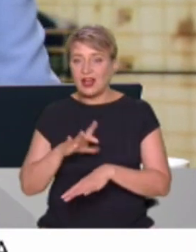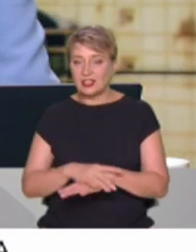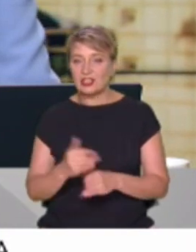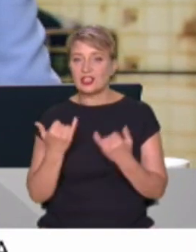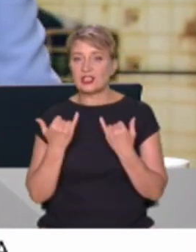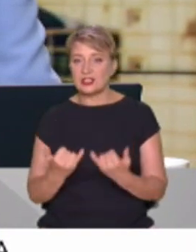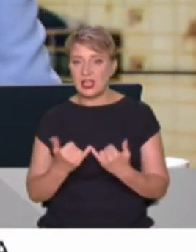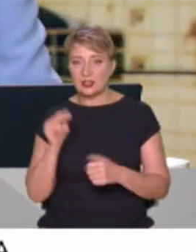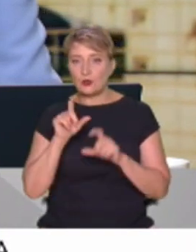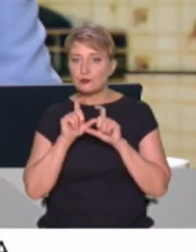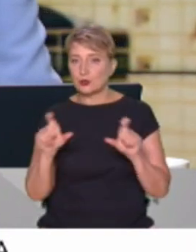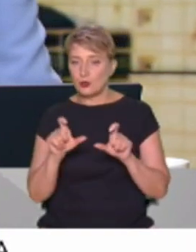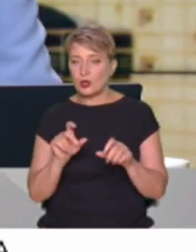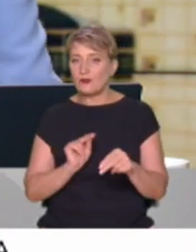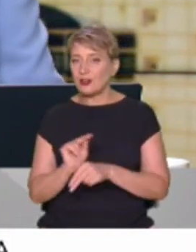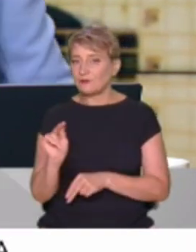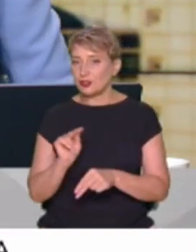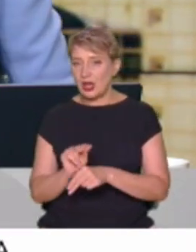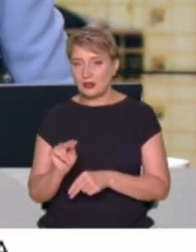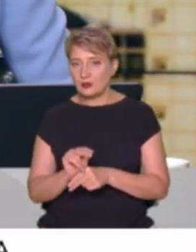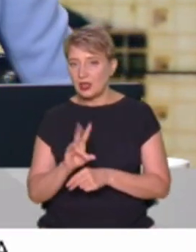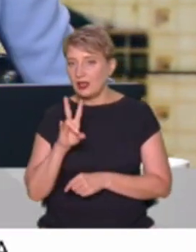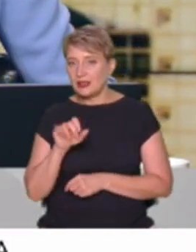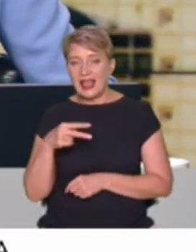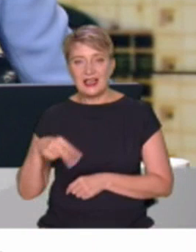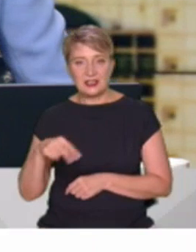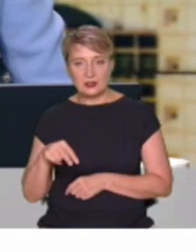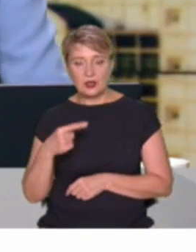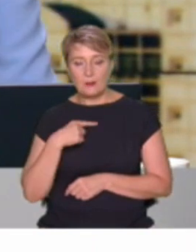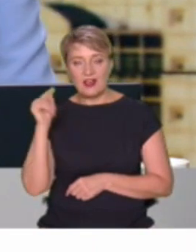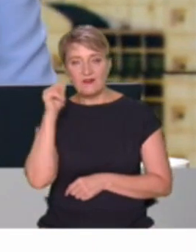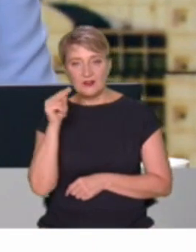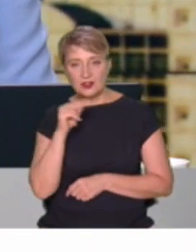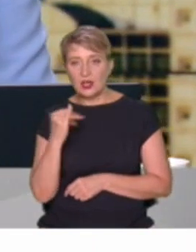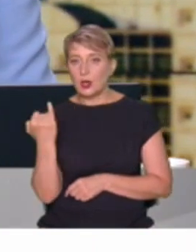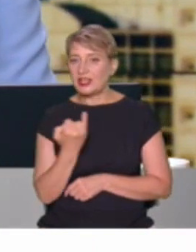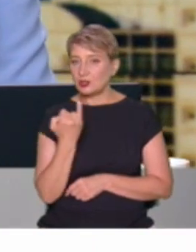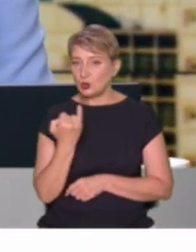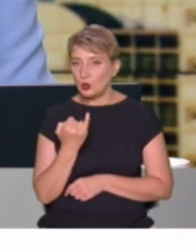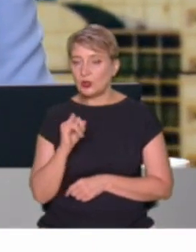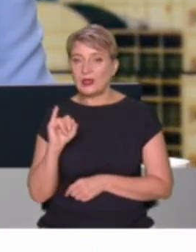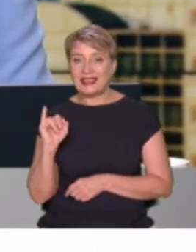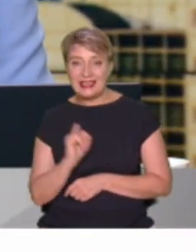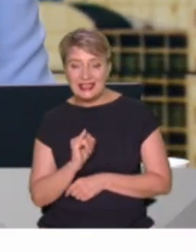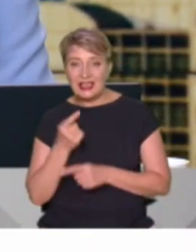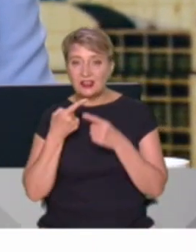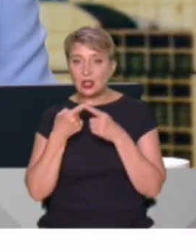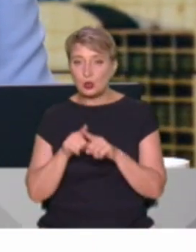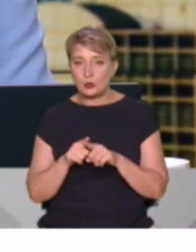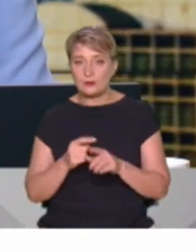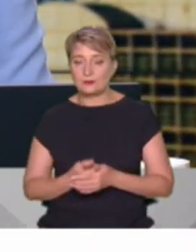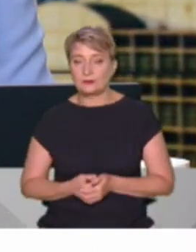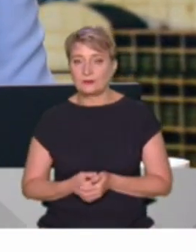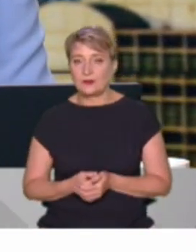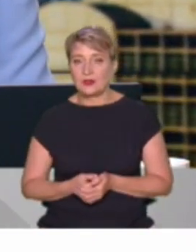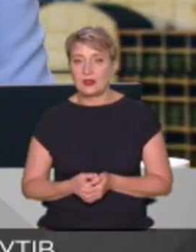школі ми ж вивчаємо не літературу, ми вивчаємо історію і теорію літератури. Бо те, що нам